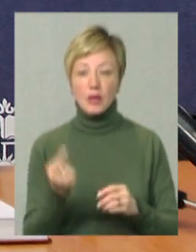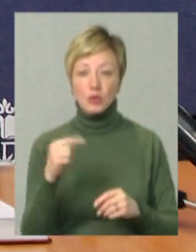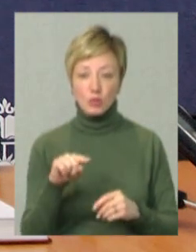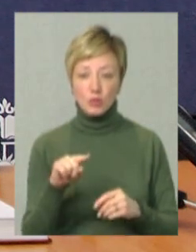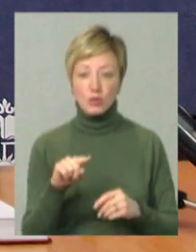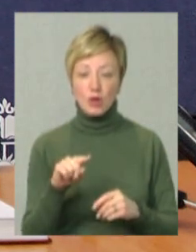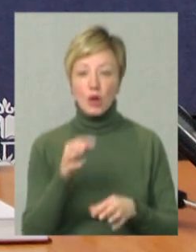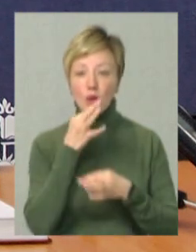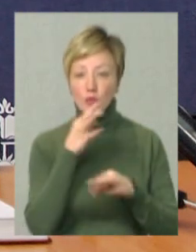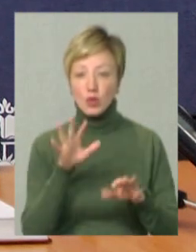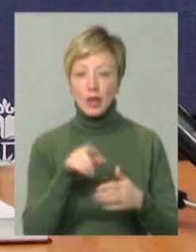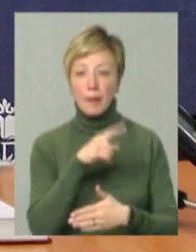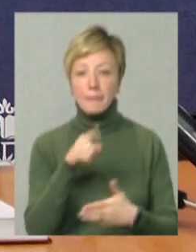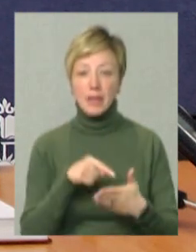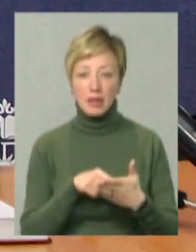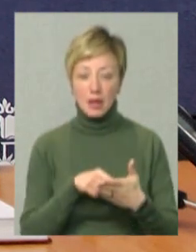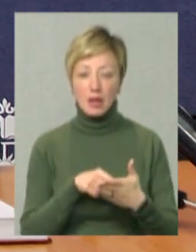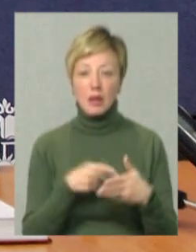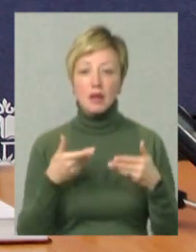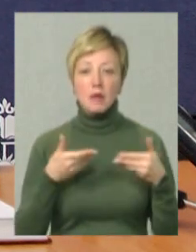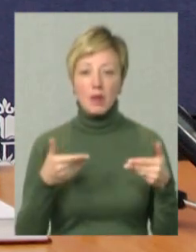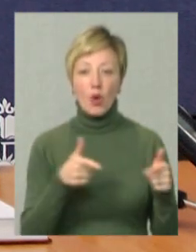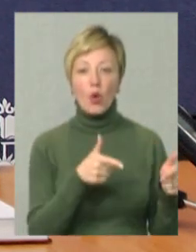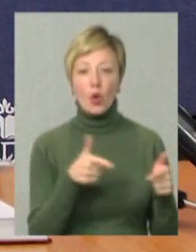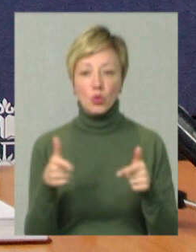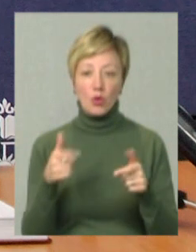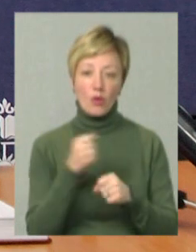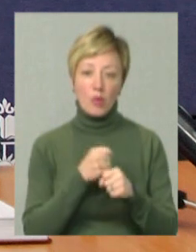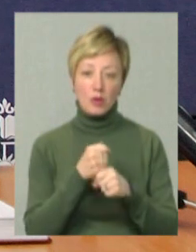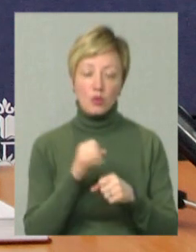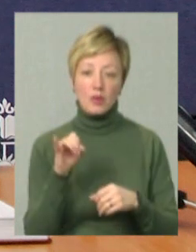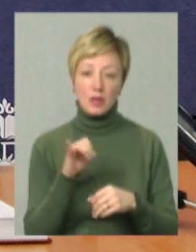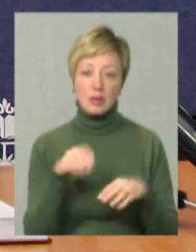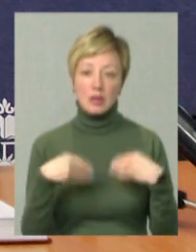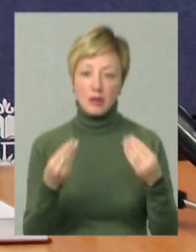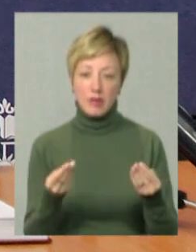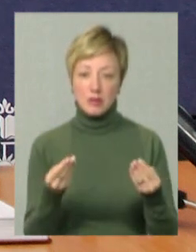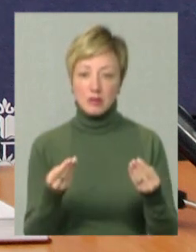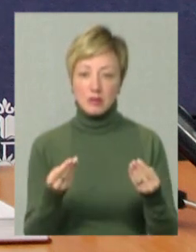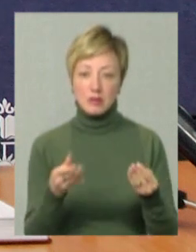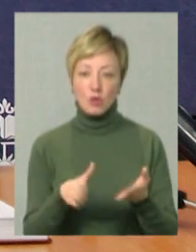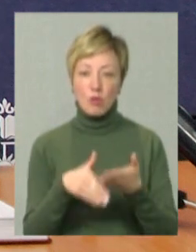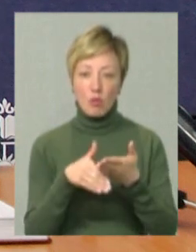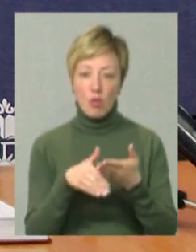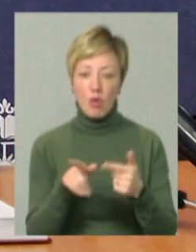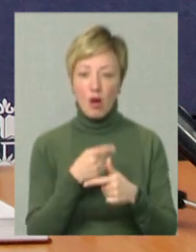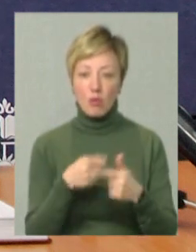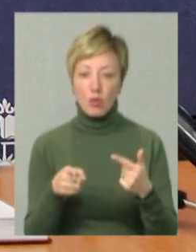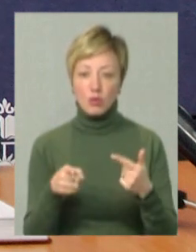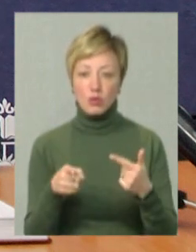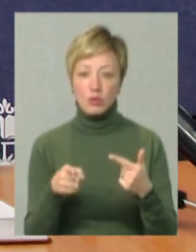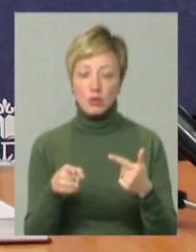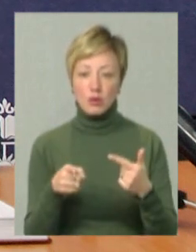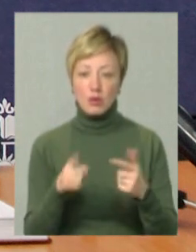Тому будь-які питання ми готові опрацьовувати і надавати допомогу або